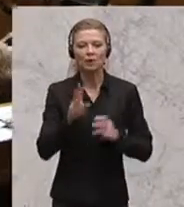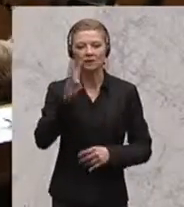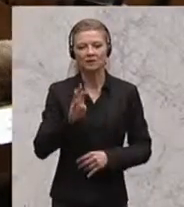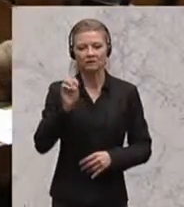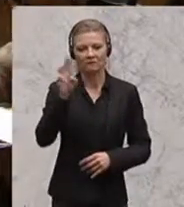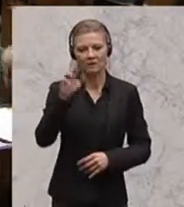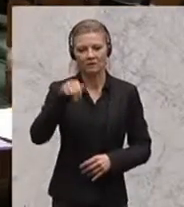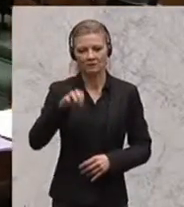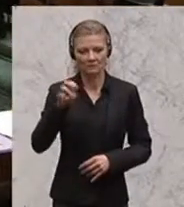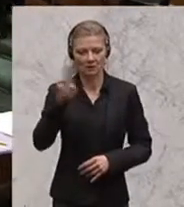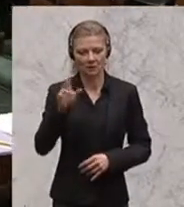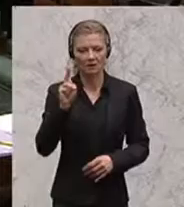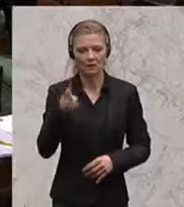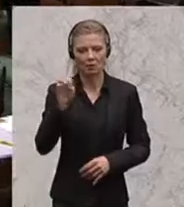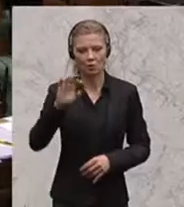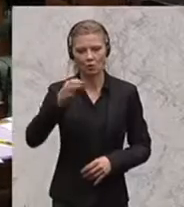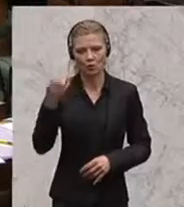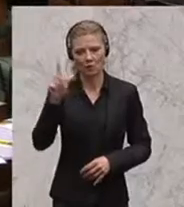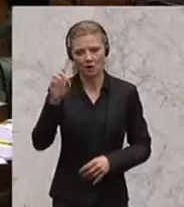Steuerhinterziehung und für Betrugsbekämpfung. Fuchsbekämpfung.